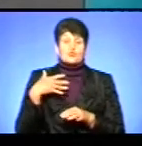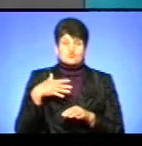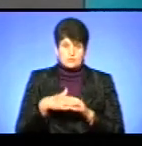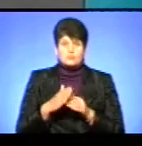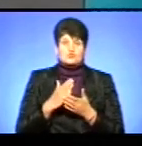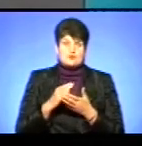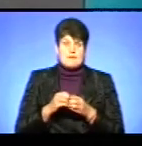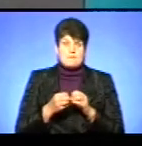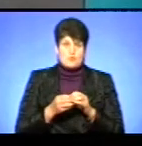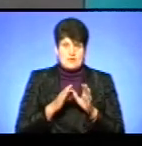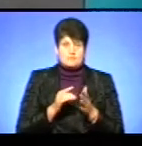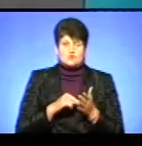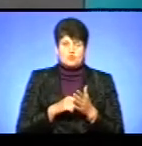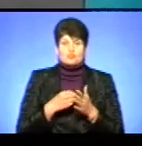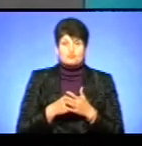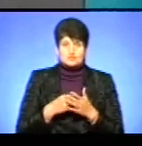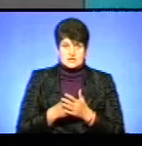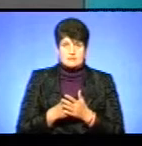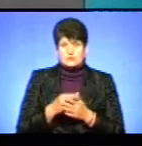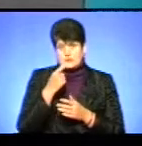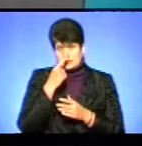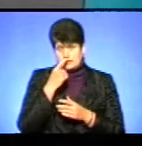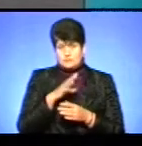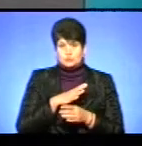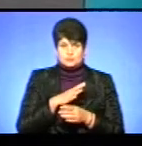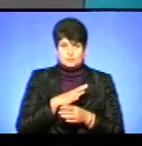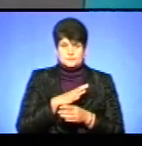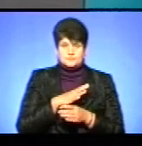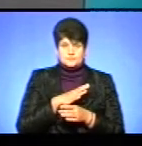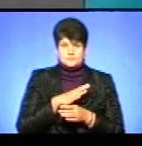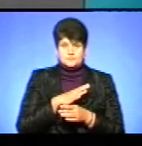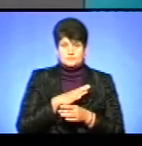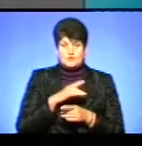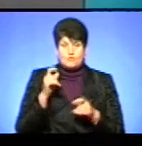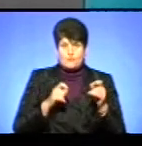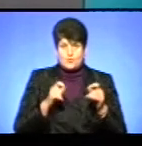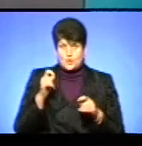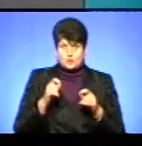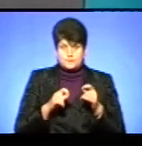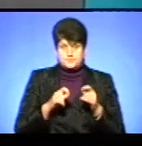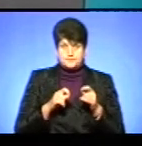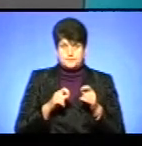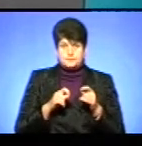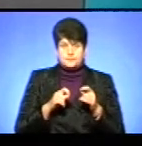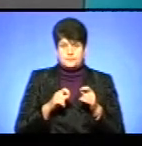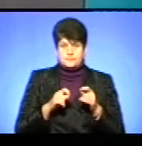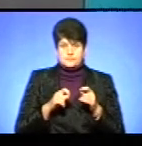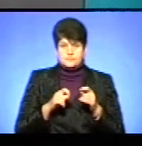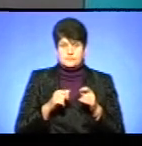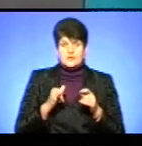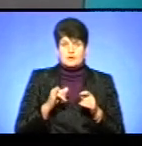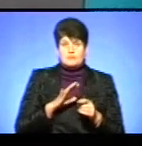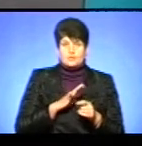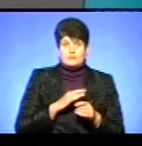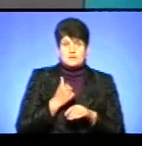що є проблеми в міському бюджеті, тому що нещодавно відбувався форум, і був